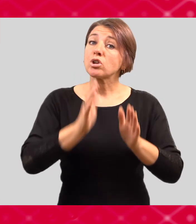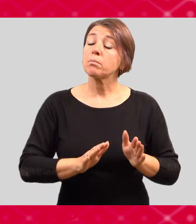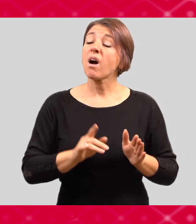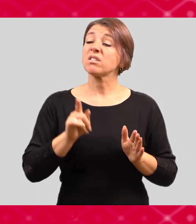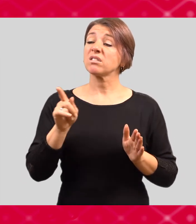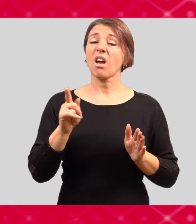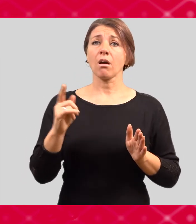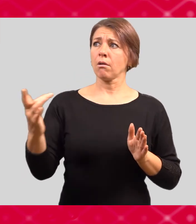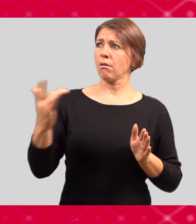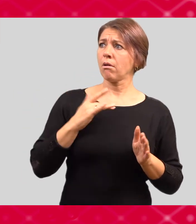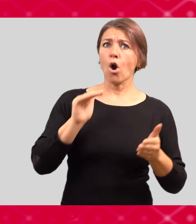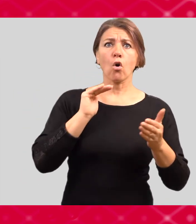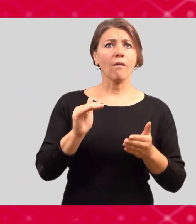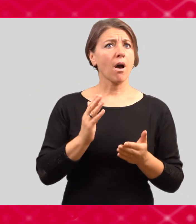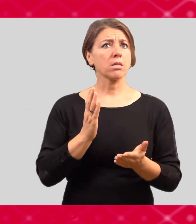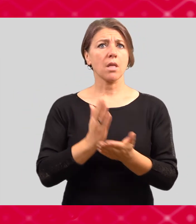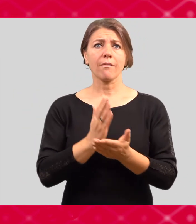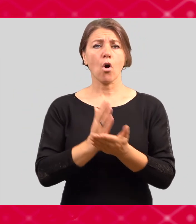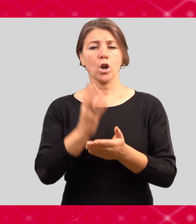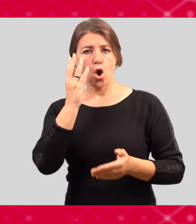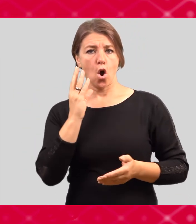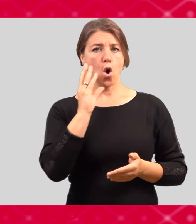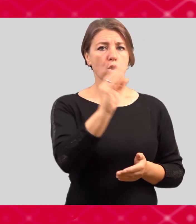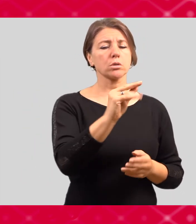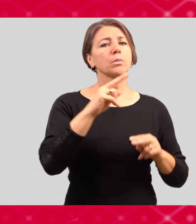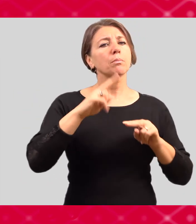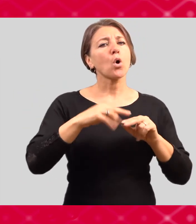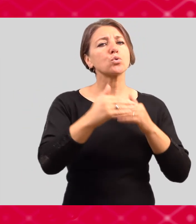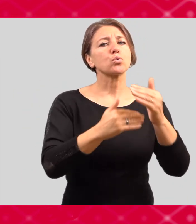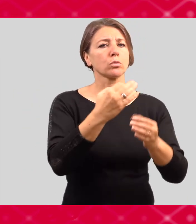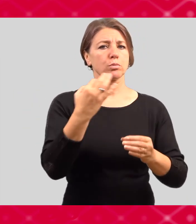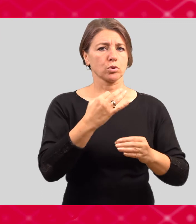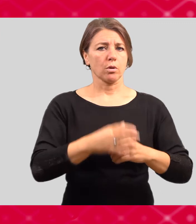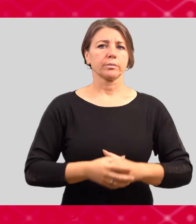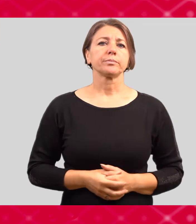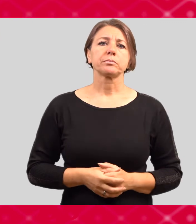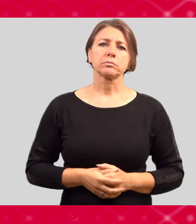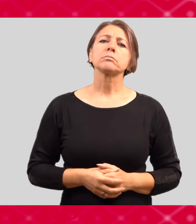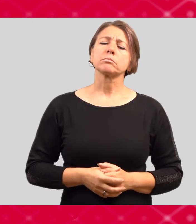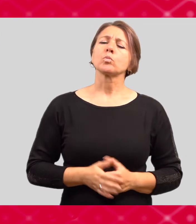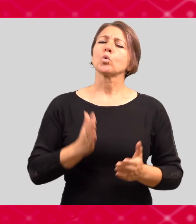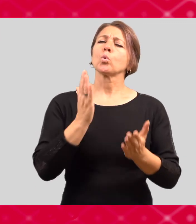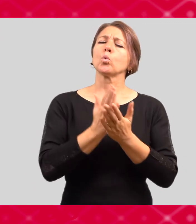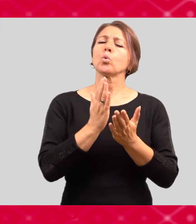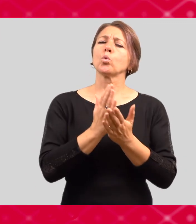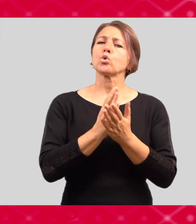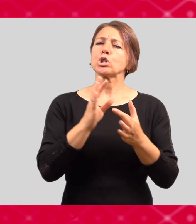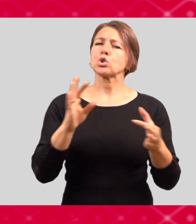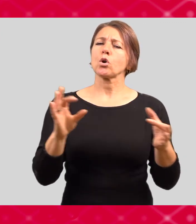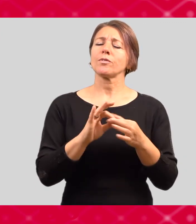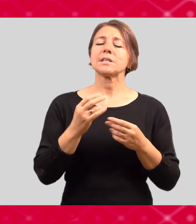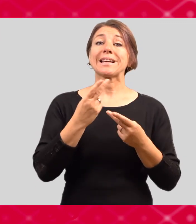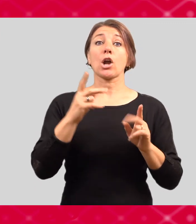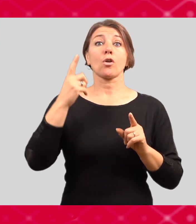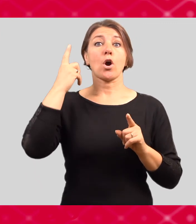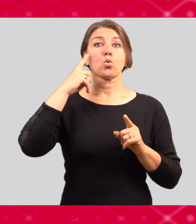vytváření pozitivního obrazu, bezpečné podporující prostředí pro práci všech, kteří se tady na